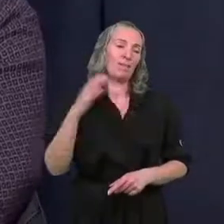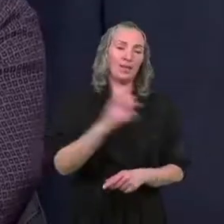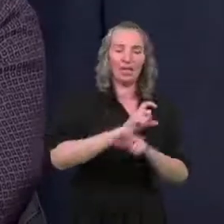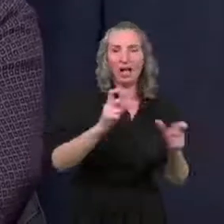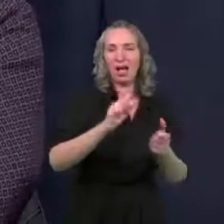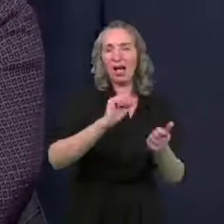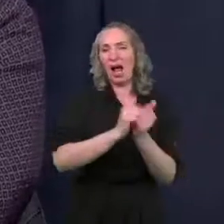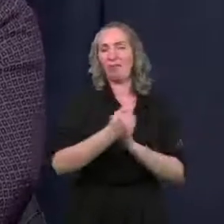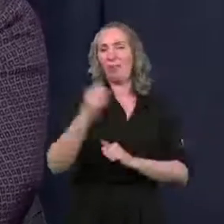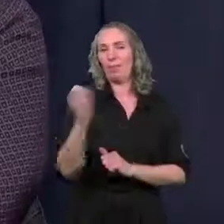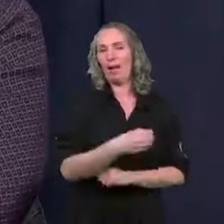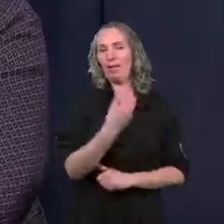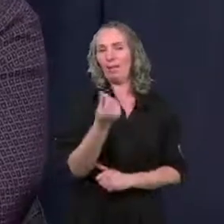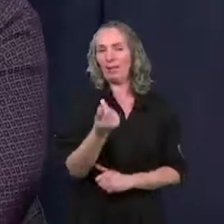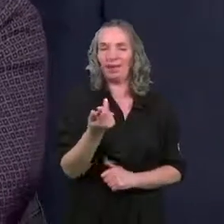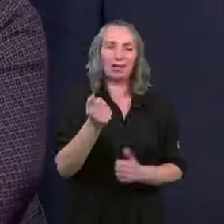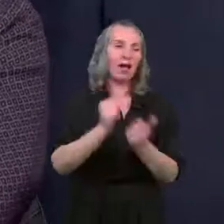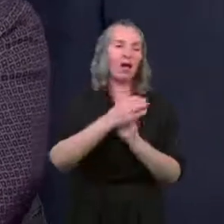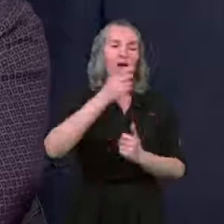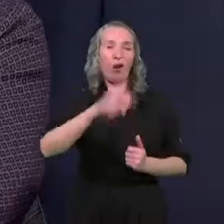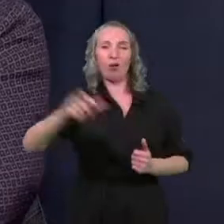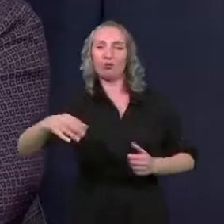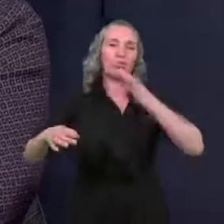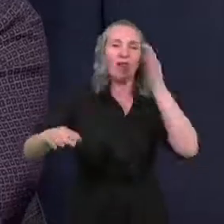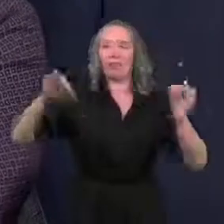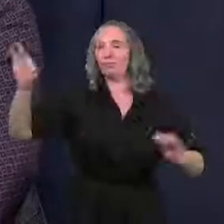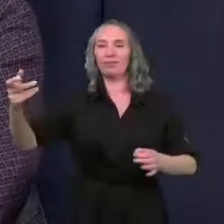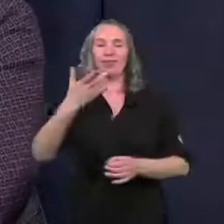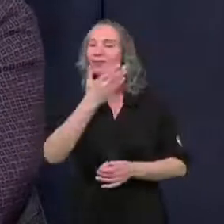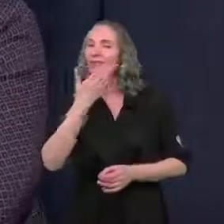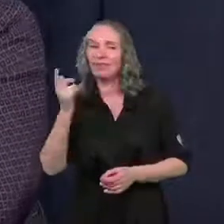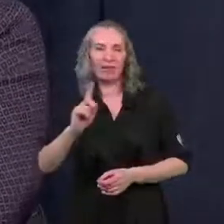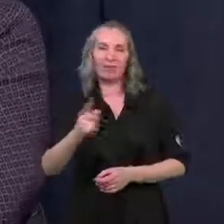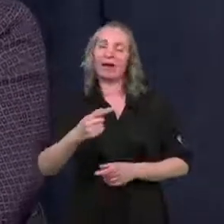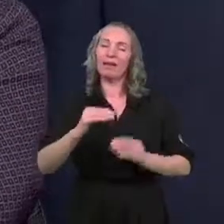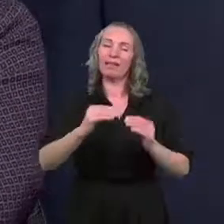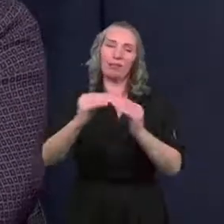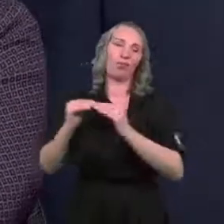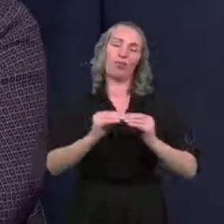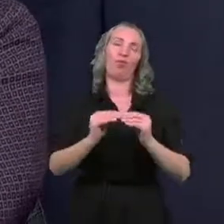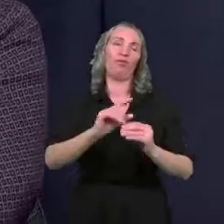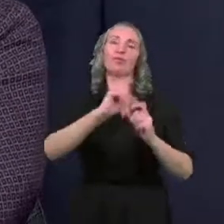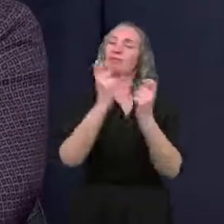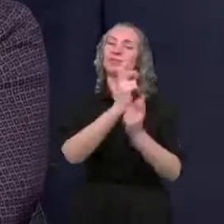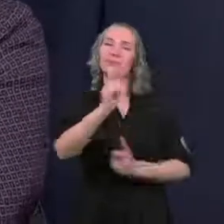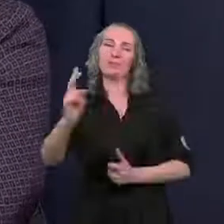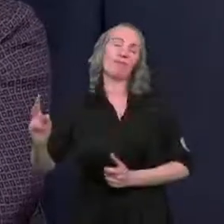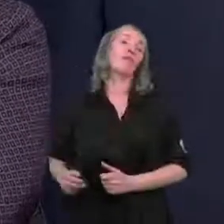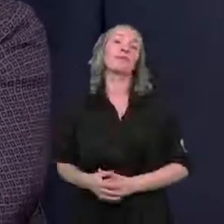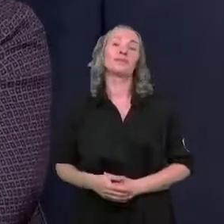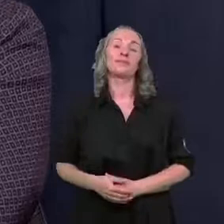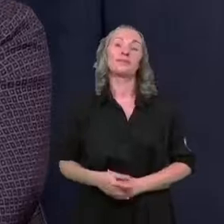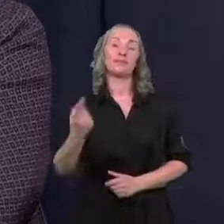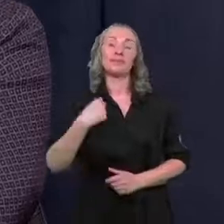pieniędzy. Natomiast tutaj nie ma osób lepszych, nie ma osób wybranych. Wszyscy jesteśmy, drodzy Państwo, równi i